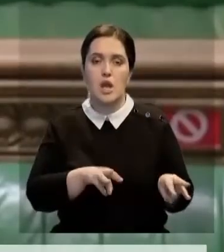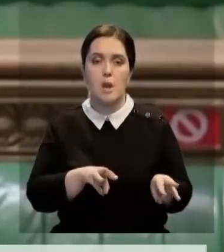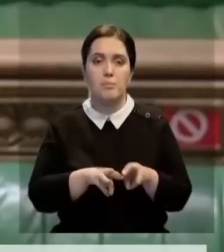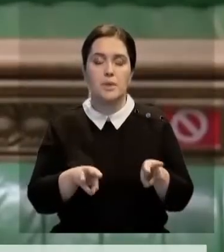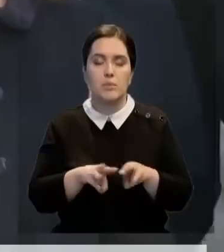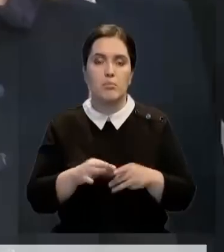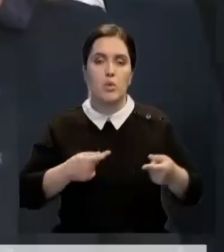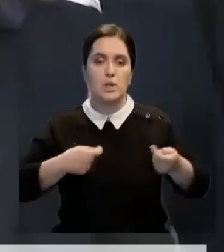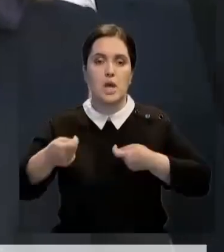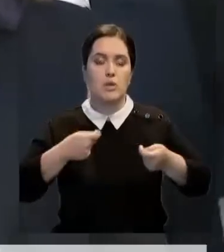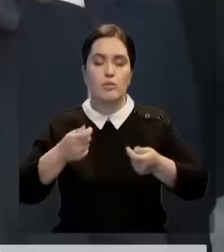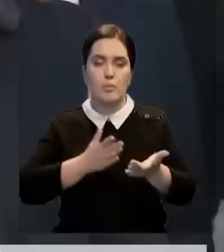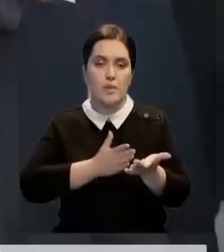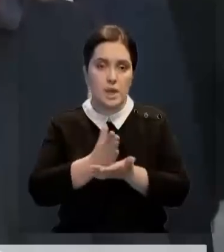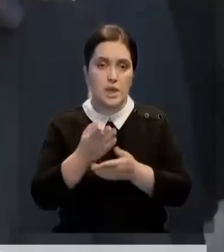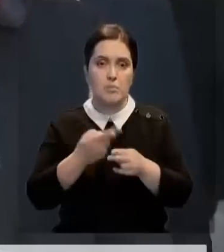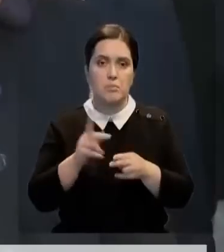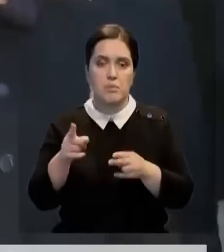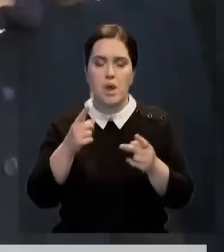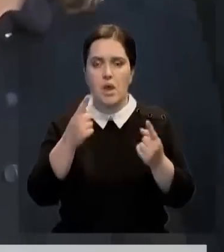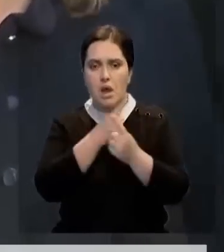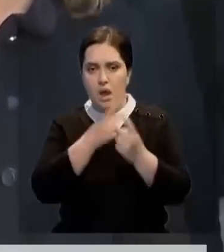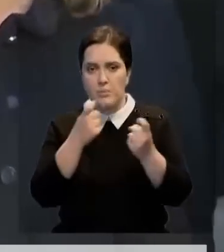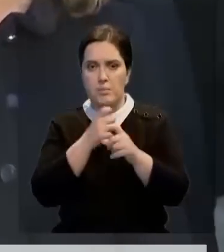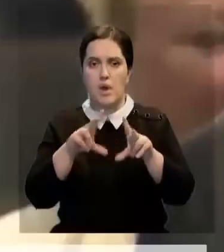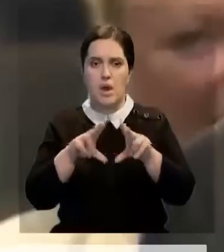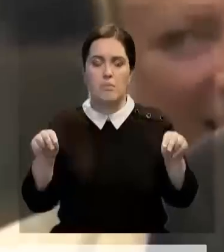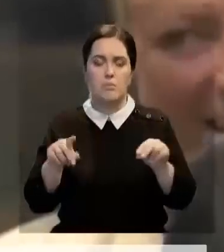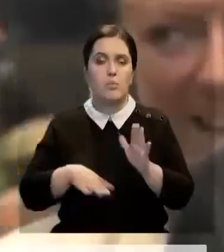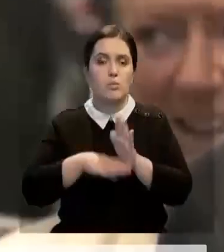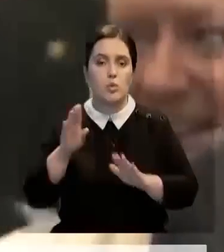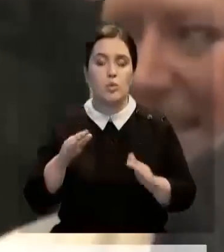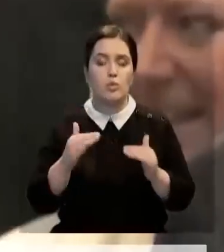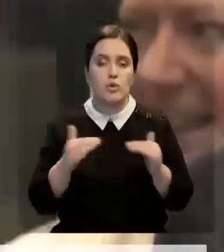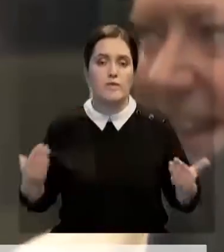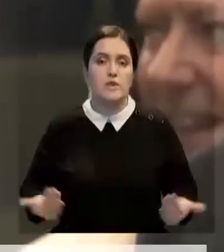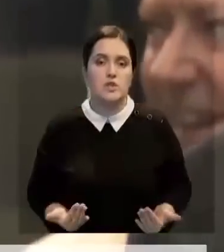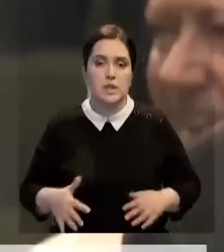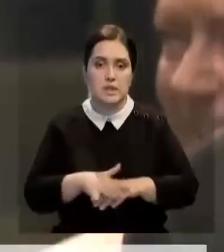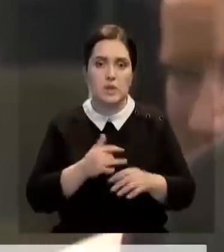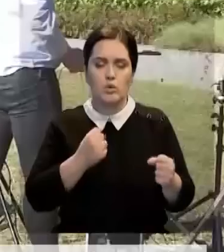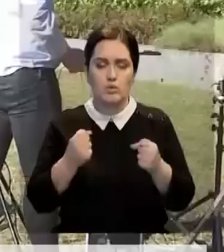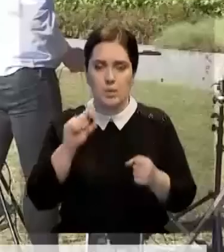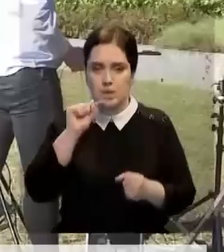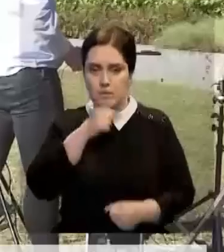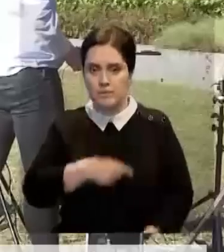торговой политике. Ее предвыборные обещания – это повышение уровня жизни населения и укрепление экономики.